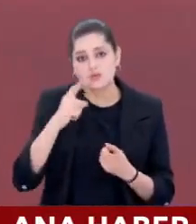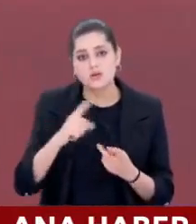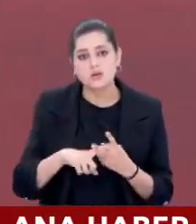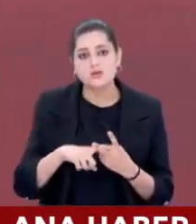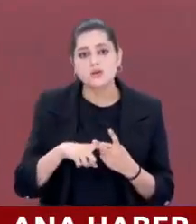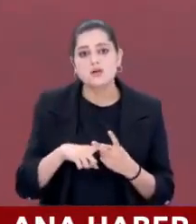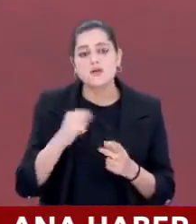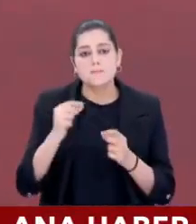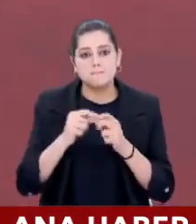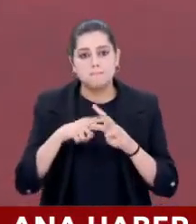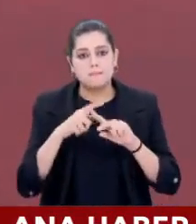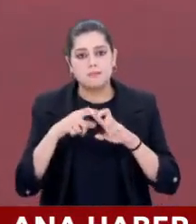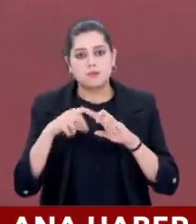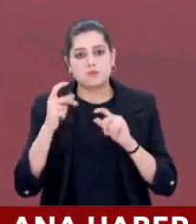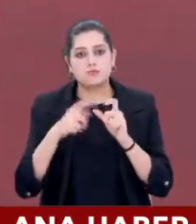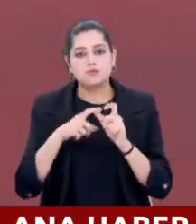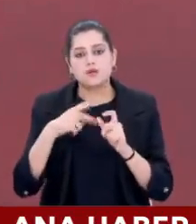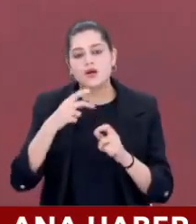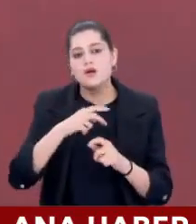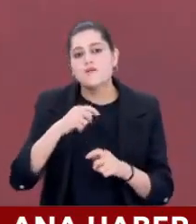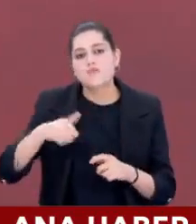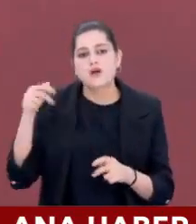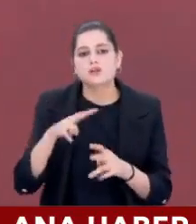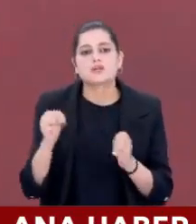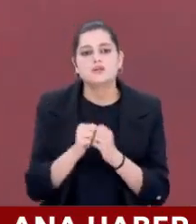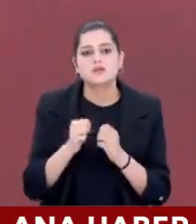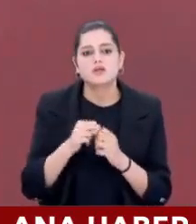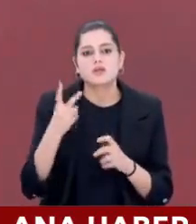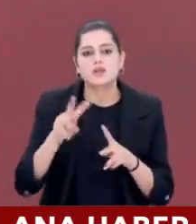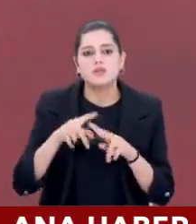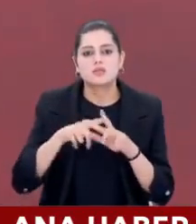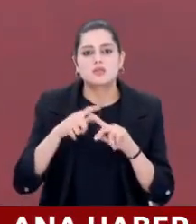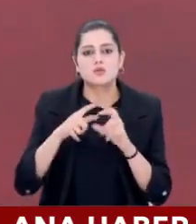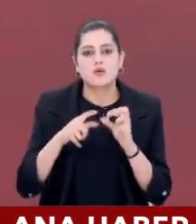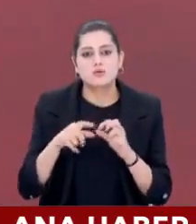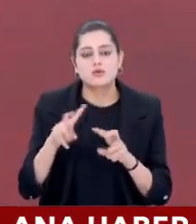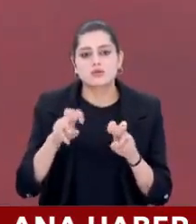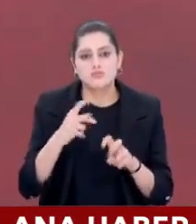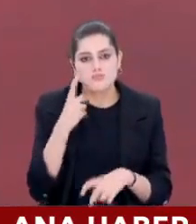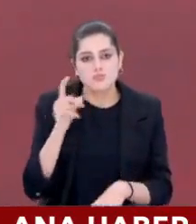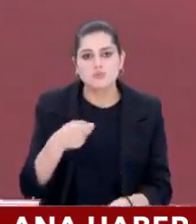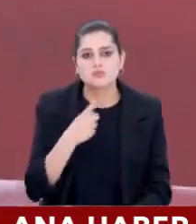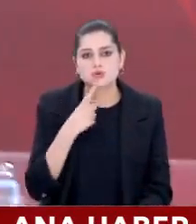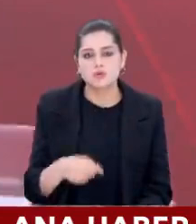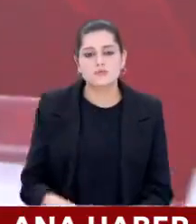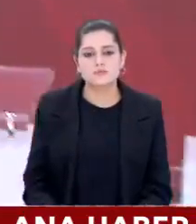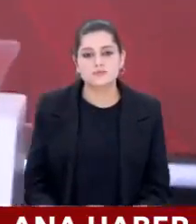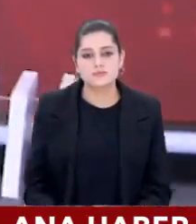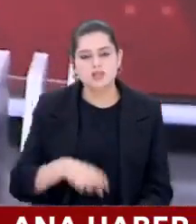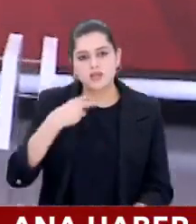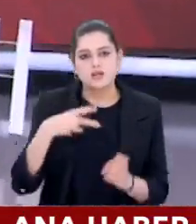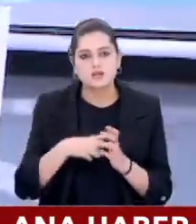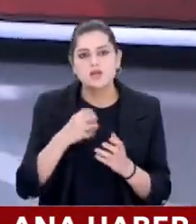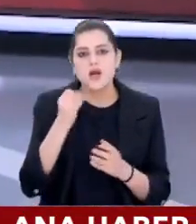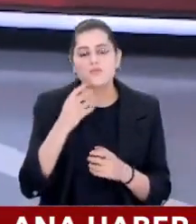Belarus'un devlet başkanı Lukashenko'yla alakalı. İkisi de NATO üzerinden analiz edilmiş. Bakınız çarpıcı iki detay.